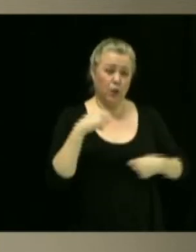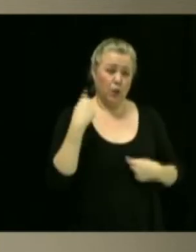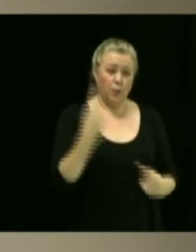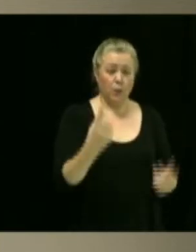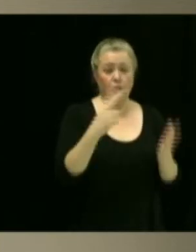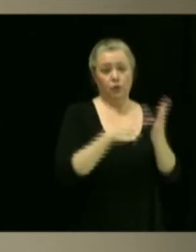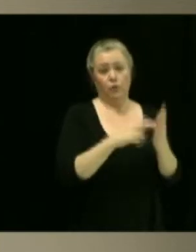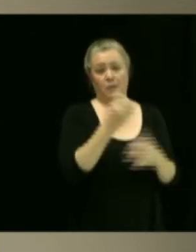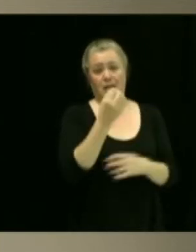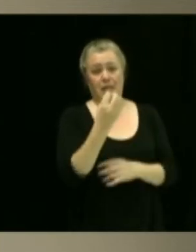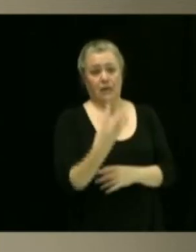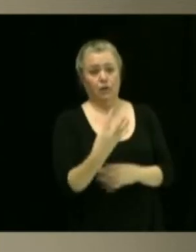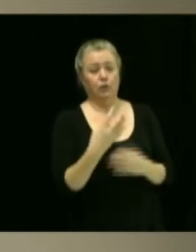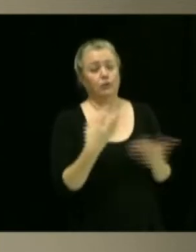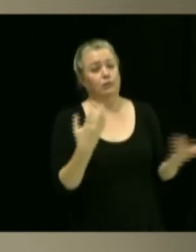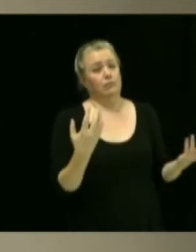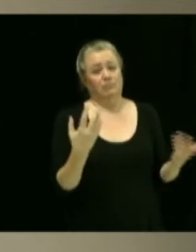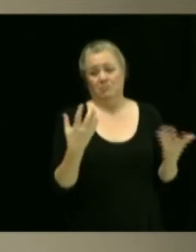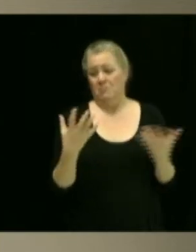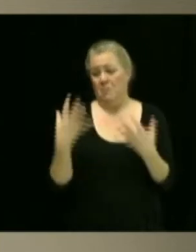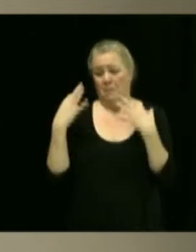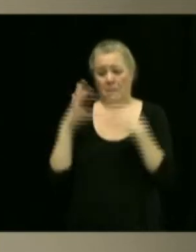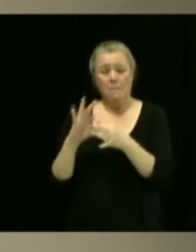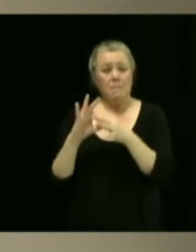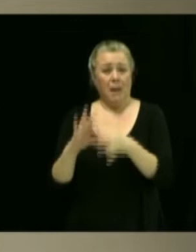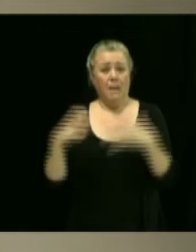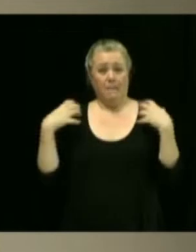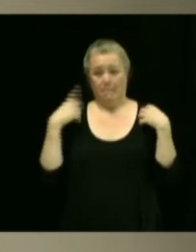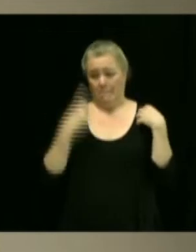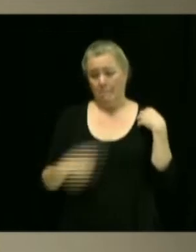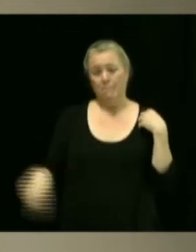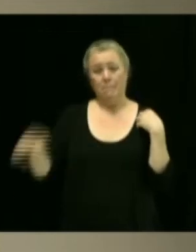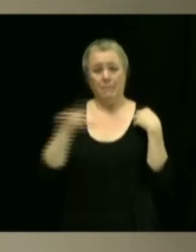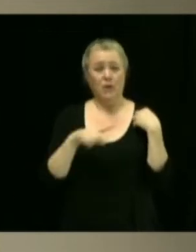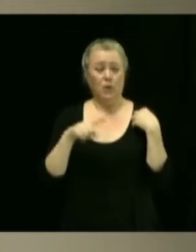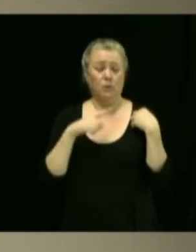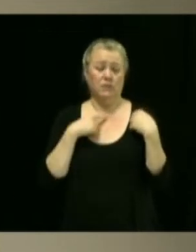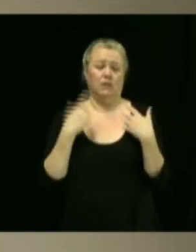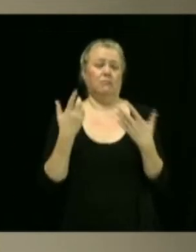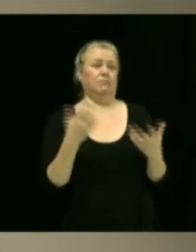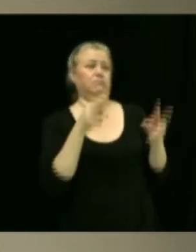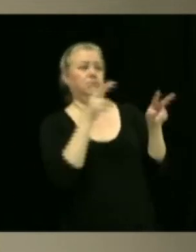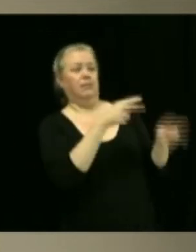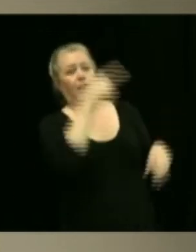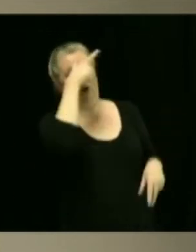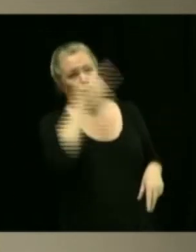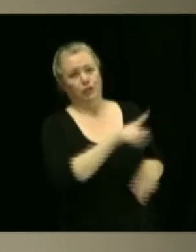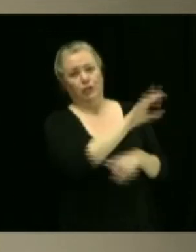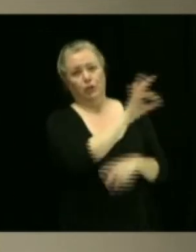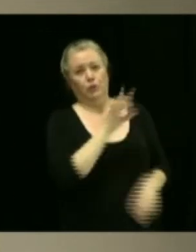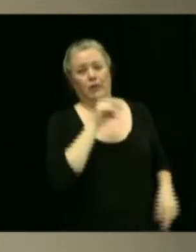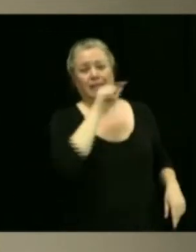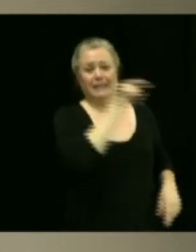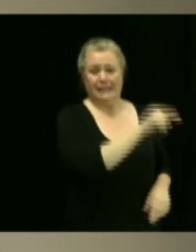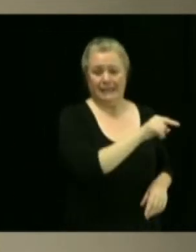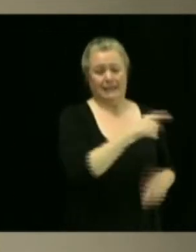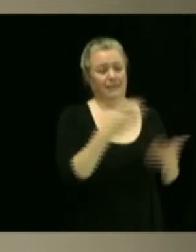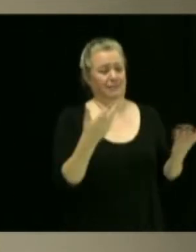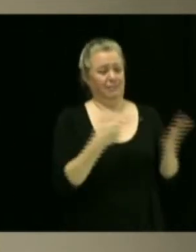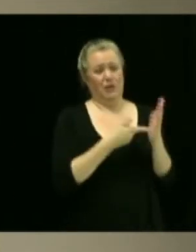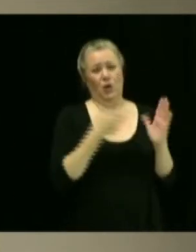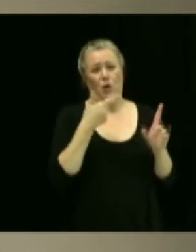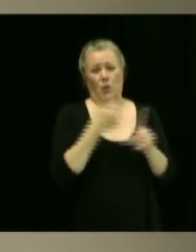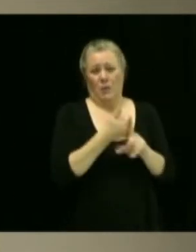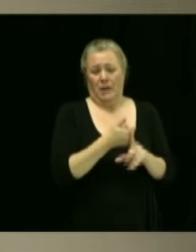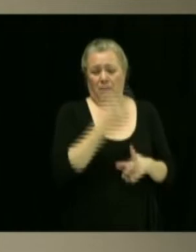Il s'est avéré un choix logique pour les membres du conseil municipal, considérant son imposante feuille de route en gestion municipale, son expertise de